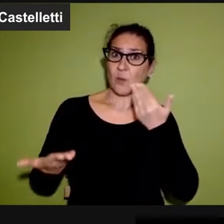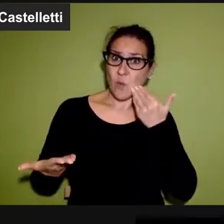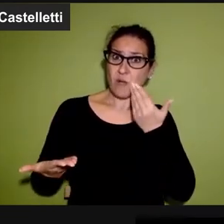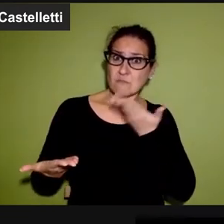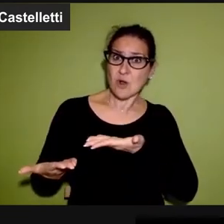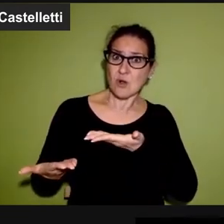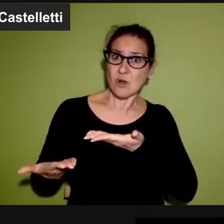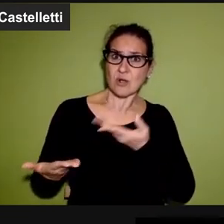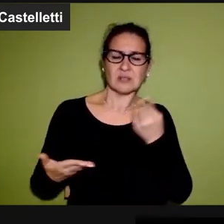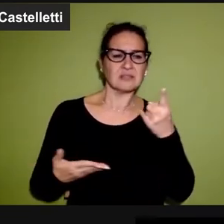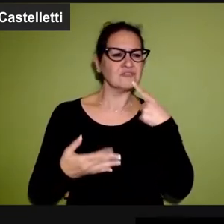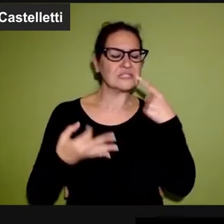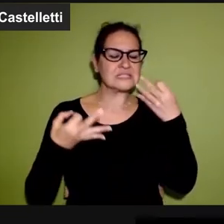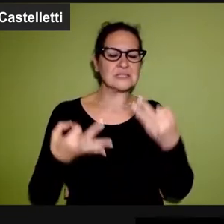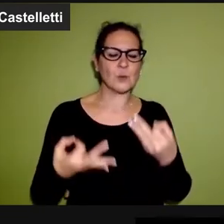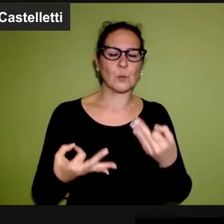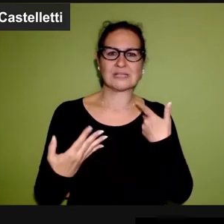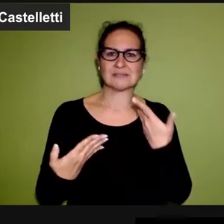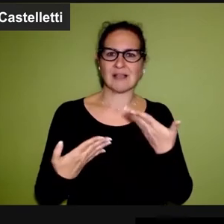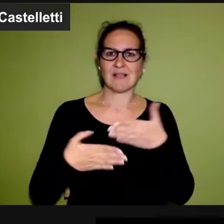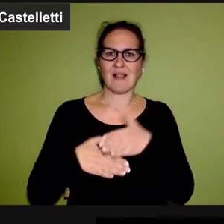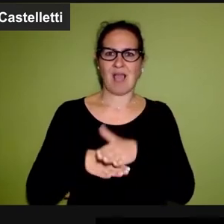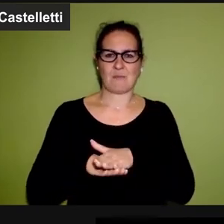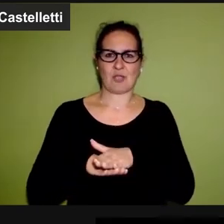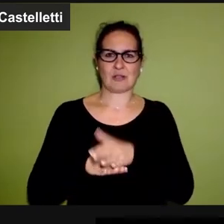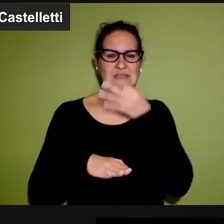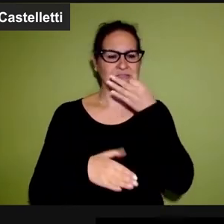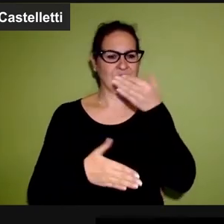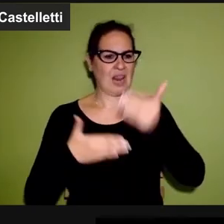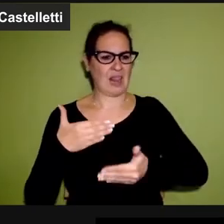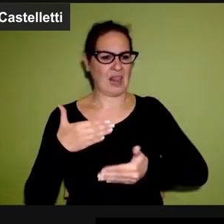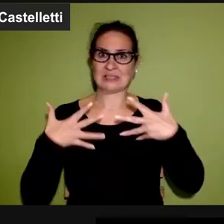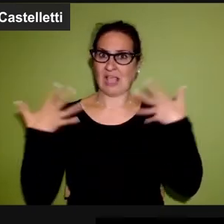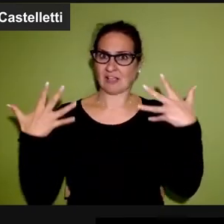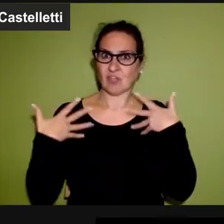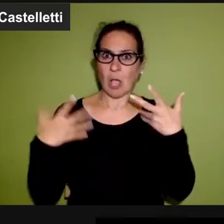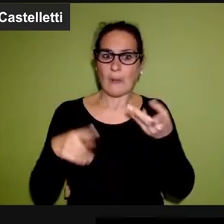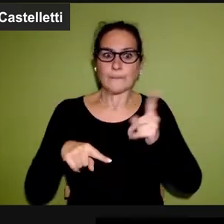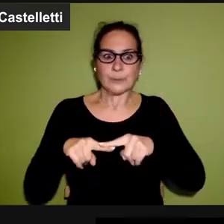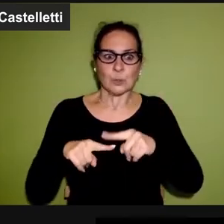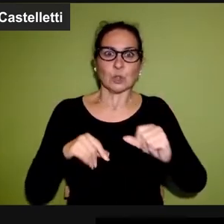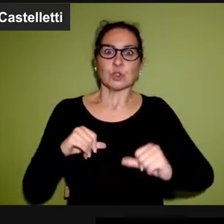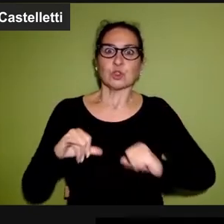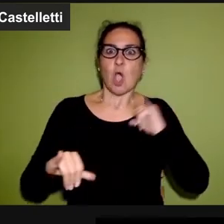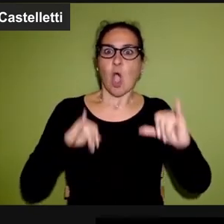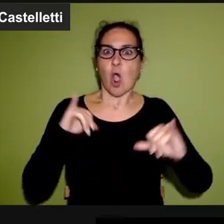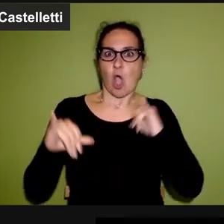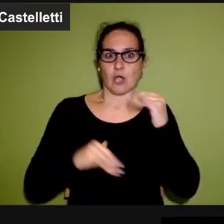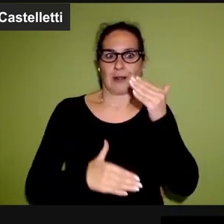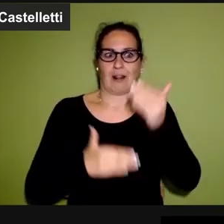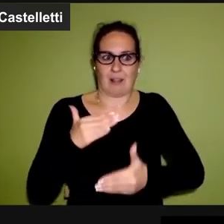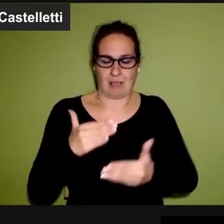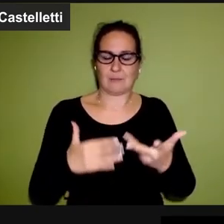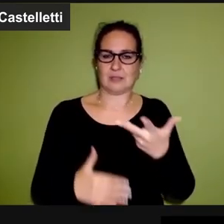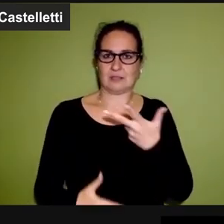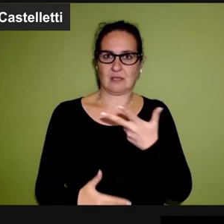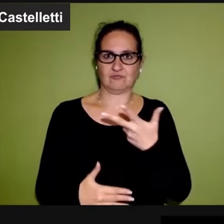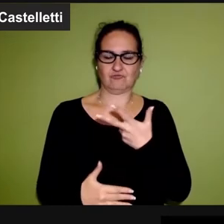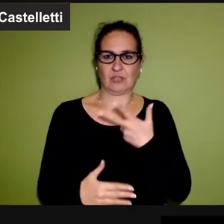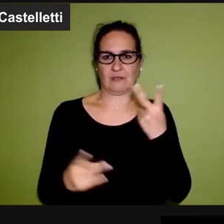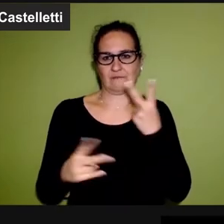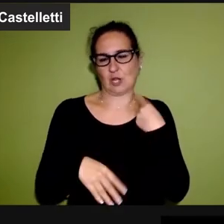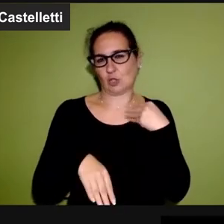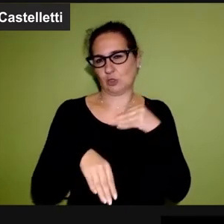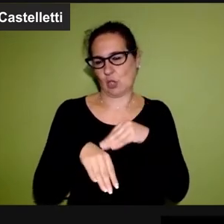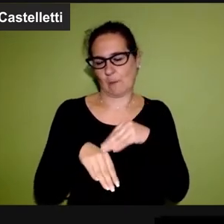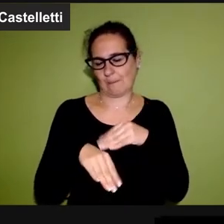la sicurezza della morte impone un limite ad ogni gioia ma anche ad ogni dolore. Dottor D